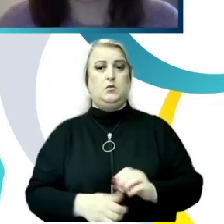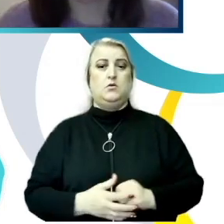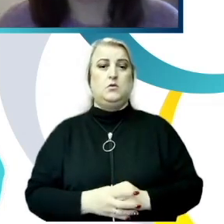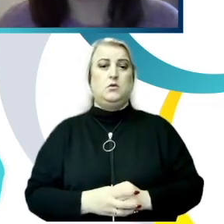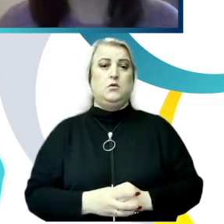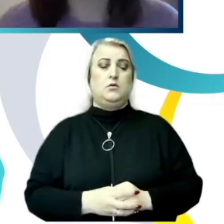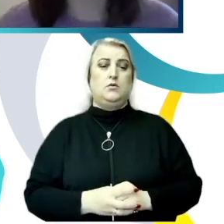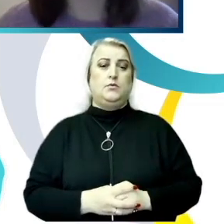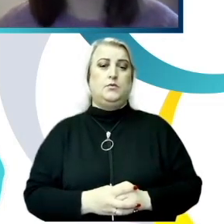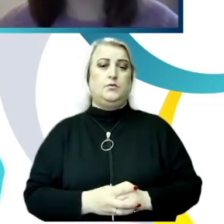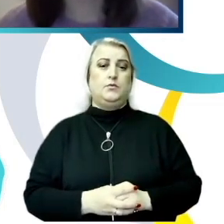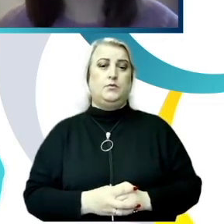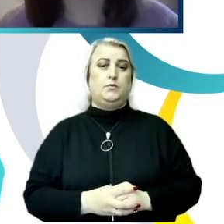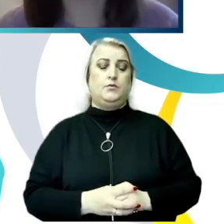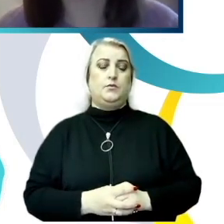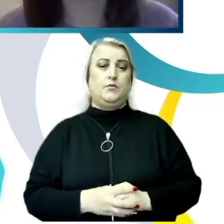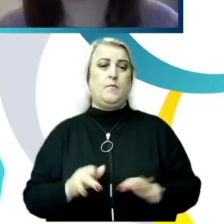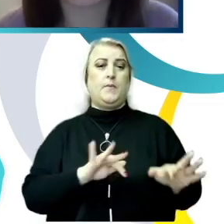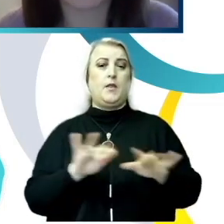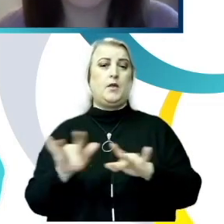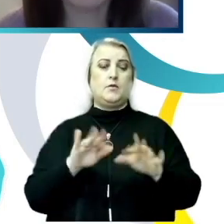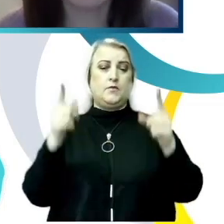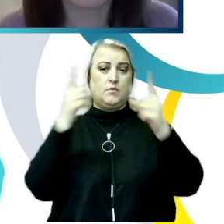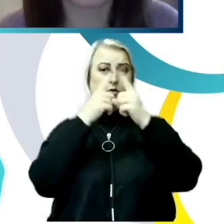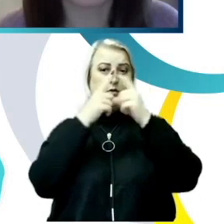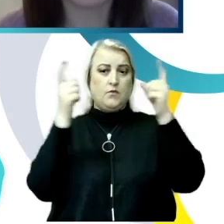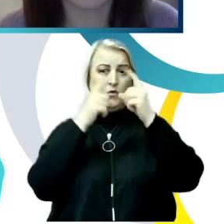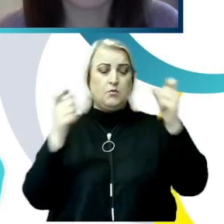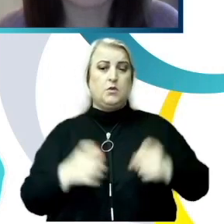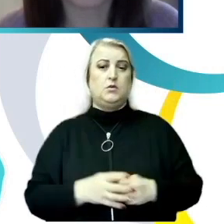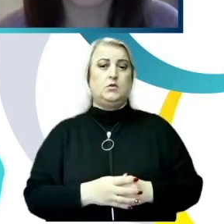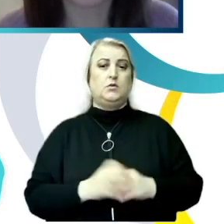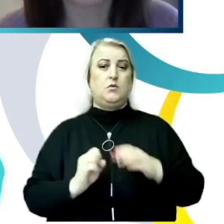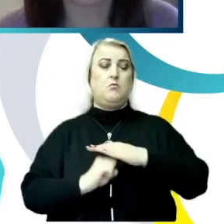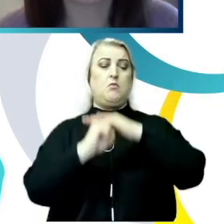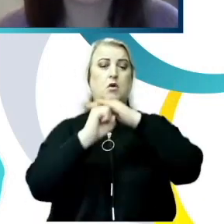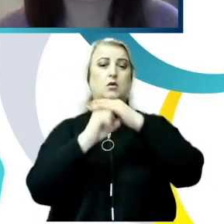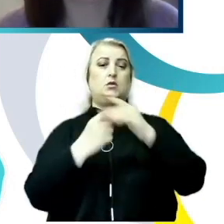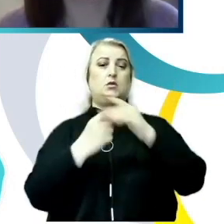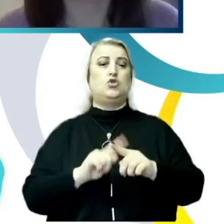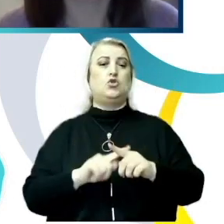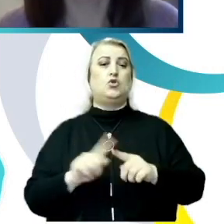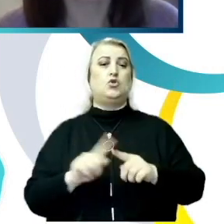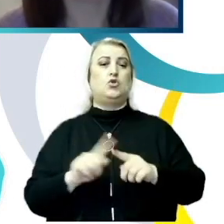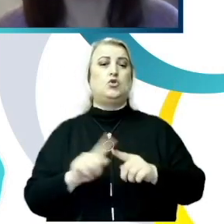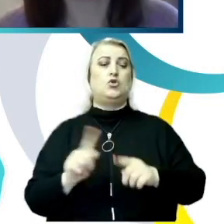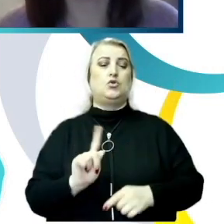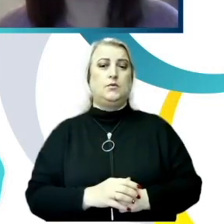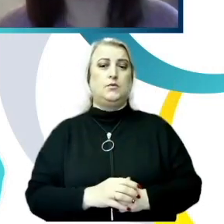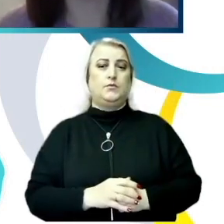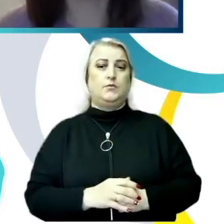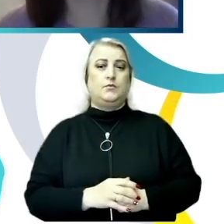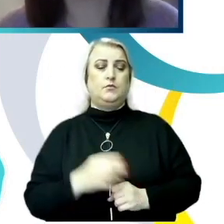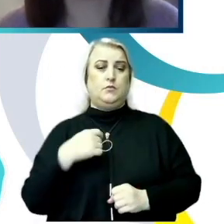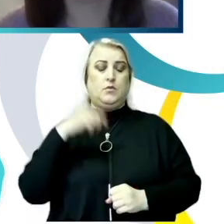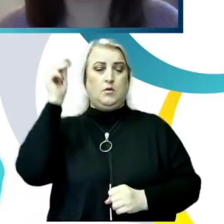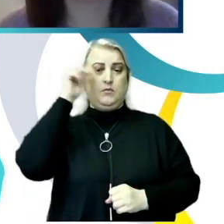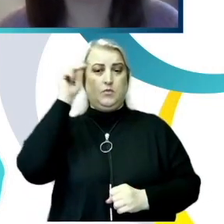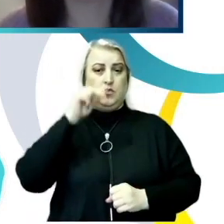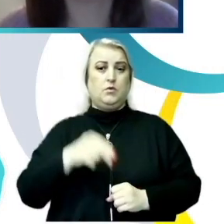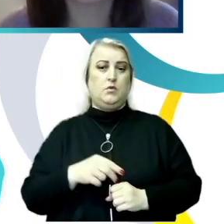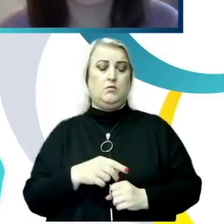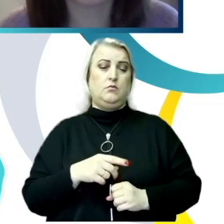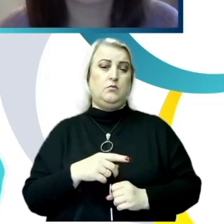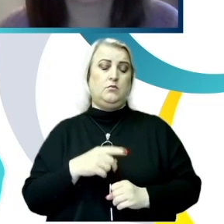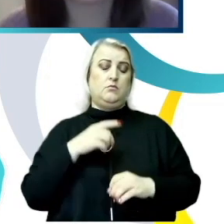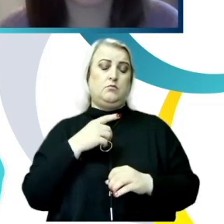Practic, activitățile de informare, adică în baza la ceea ce noi am studiat, aia s-a evidențiat că